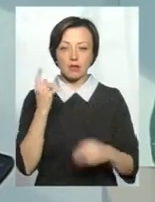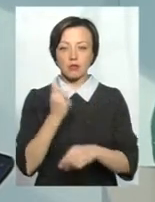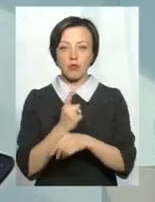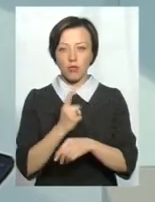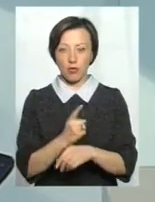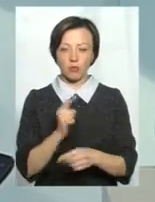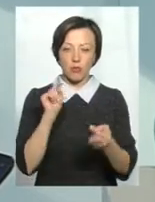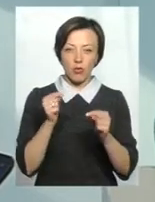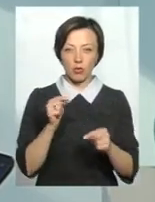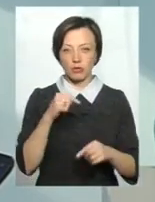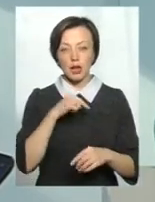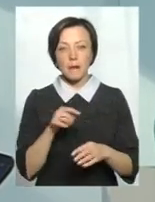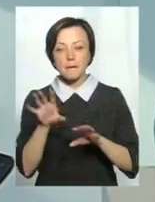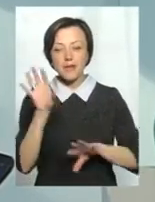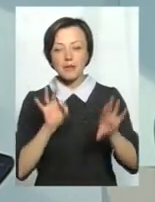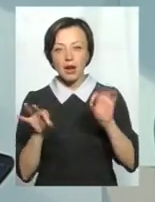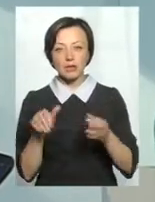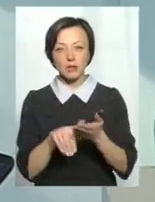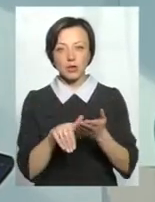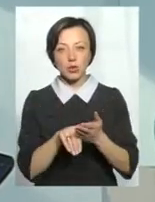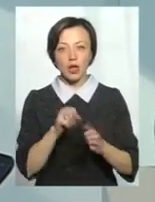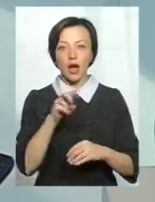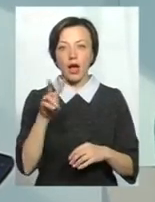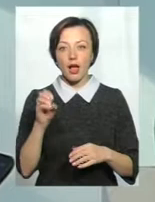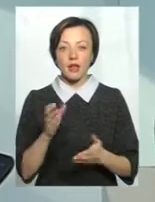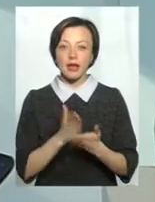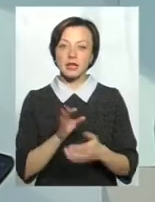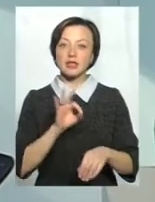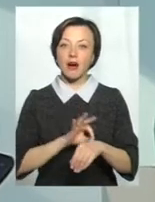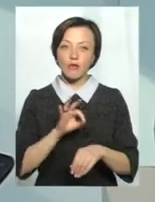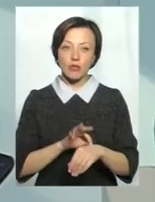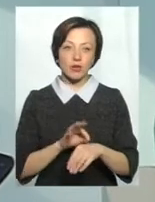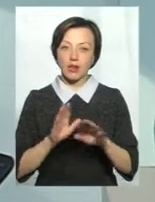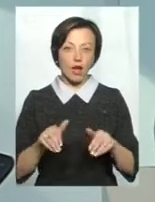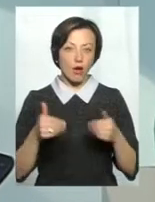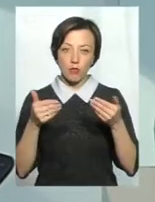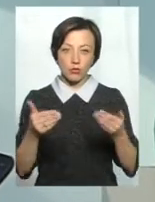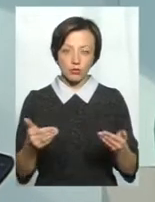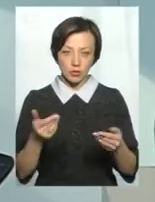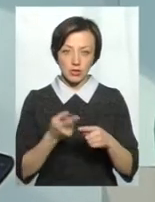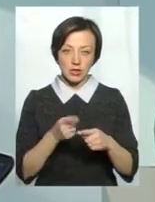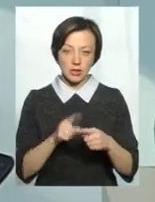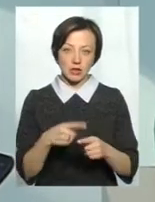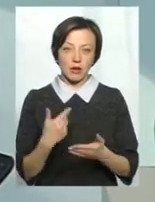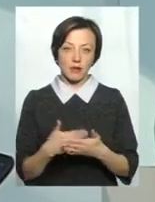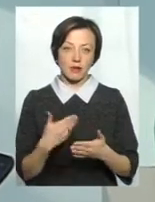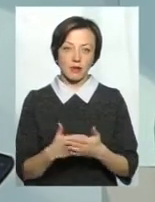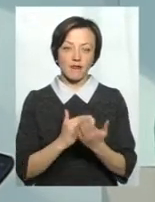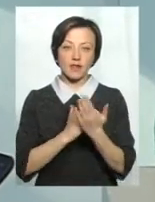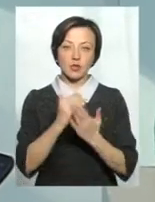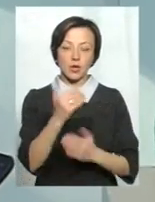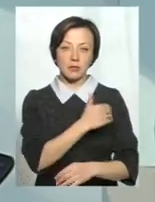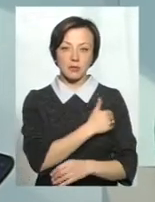що там тільки підбирається методика. Але ж є захворювання, при яких не рекомендується голкотерапія. Наприклад, висока